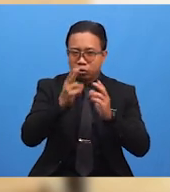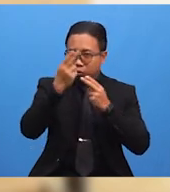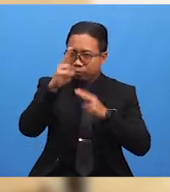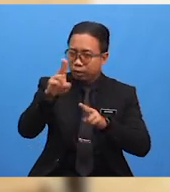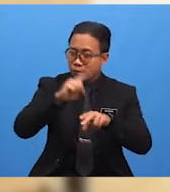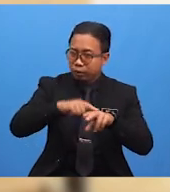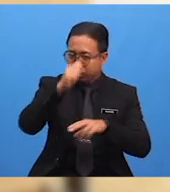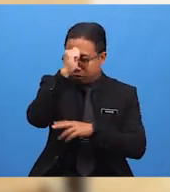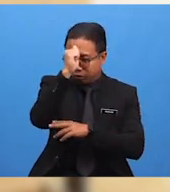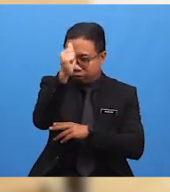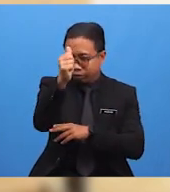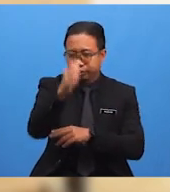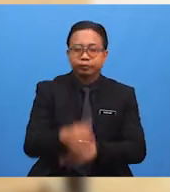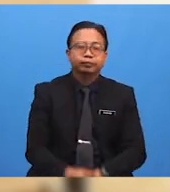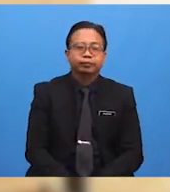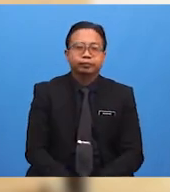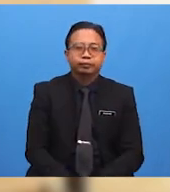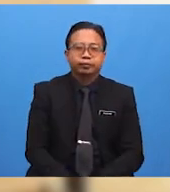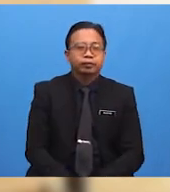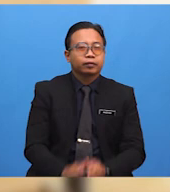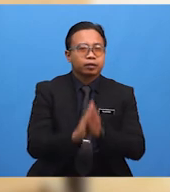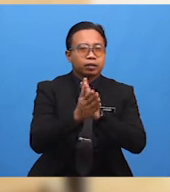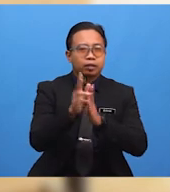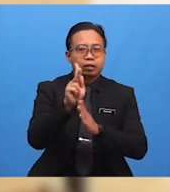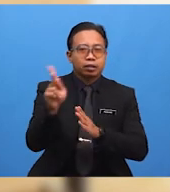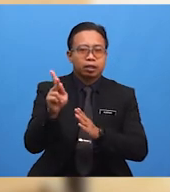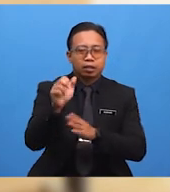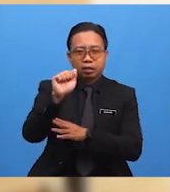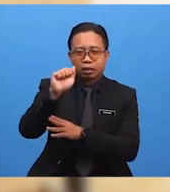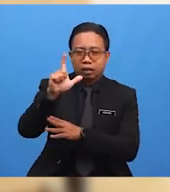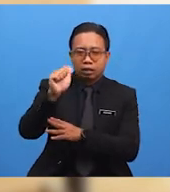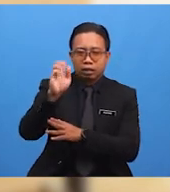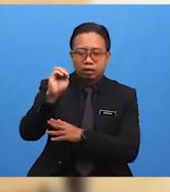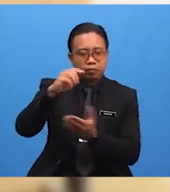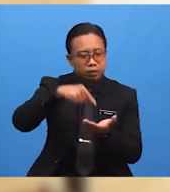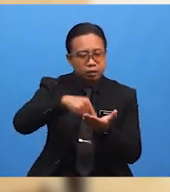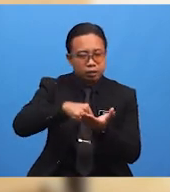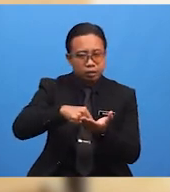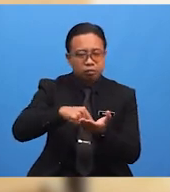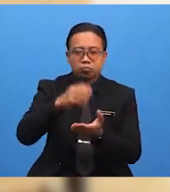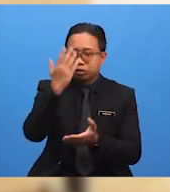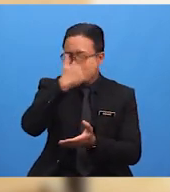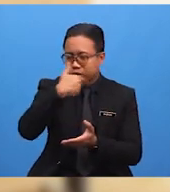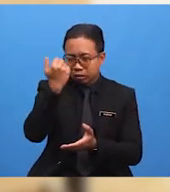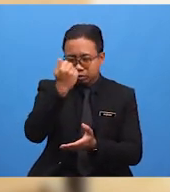yang maha agung Yang menjadikan alam ini sebegini rupa